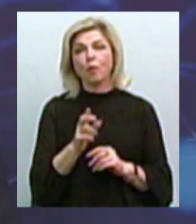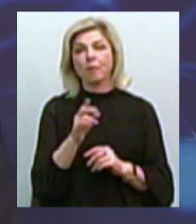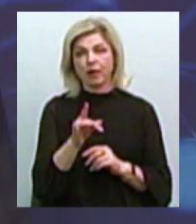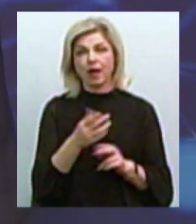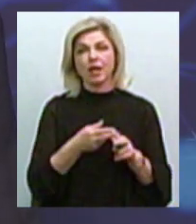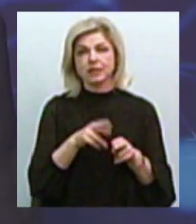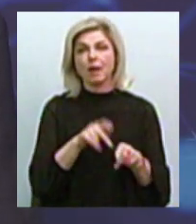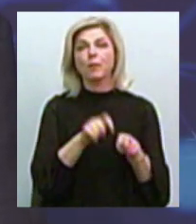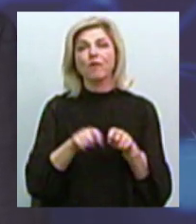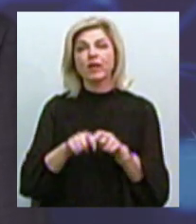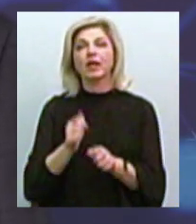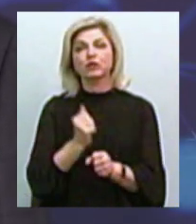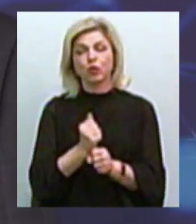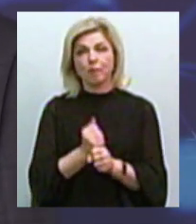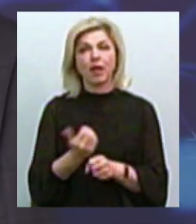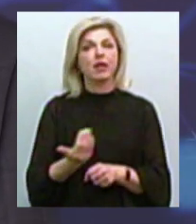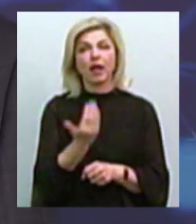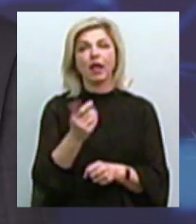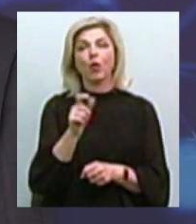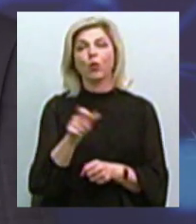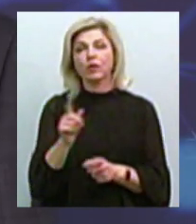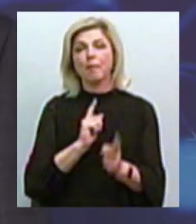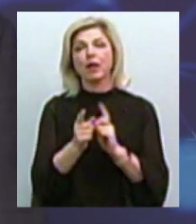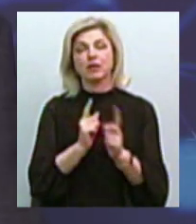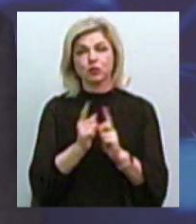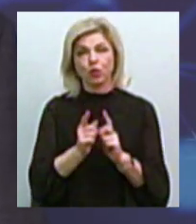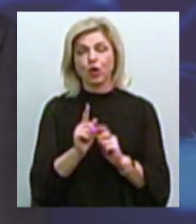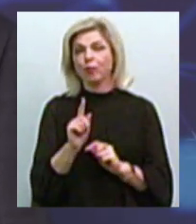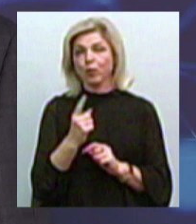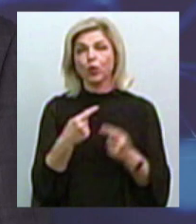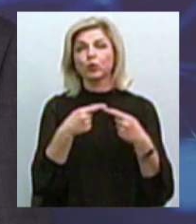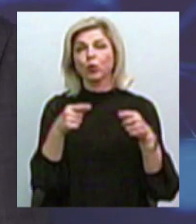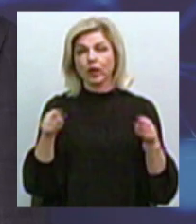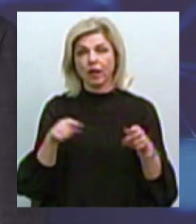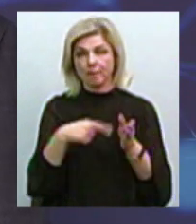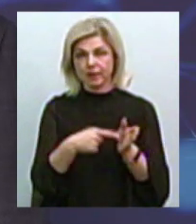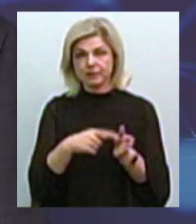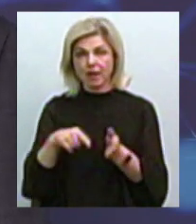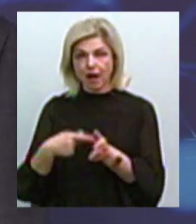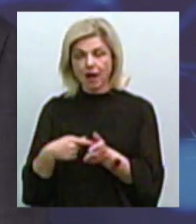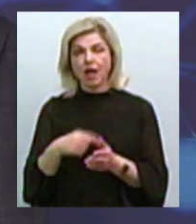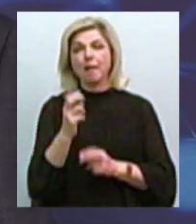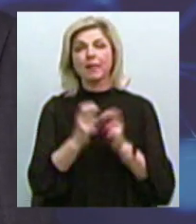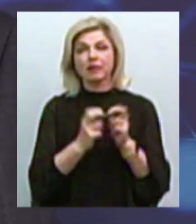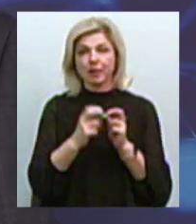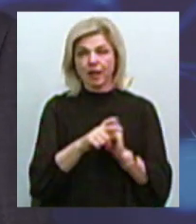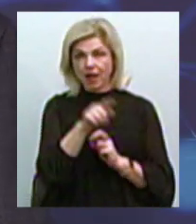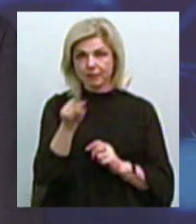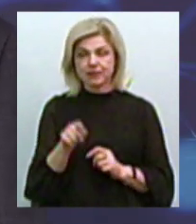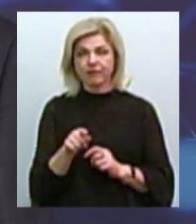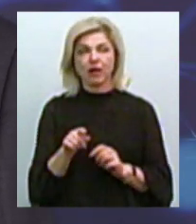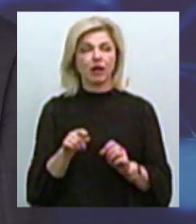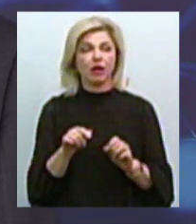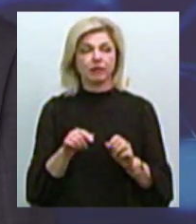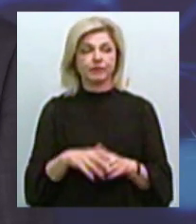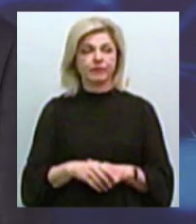цю перевірку, який же все-таки є пасажирпоток. Тому що в інших містах підприємства... Можна я